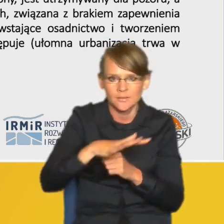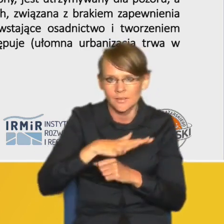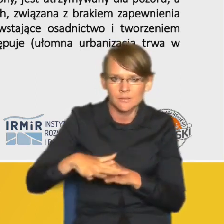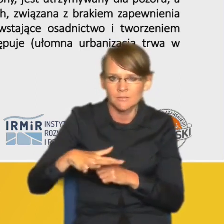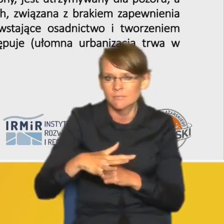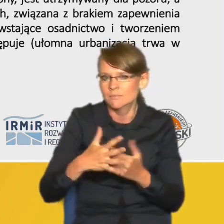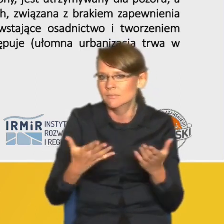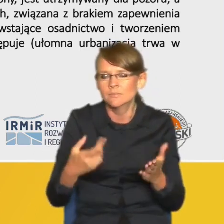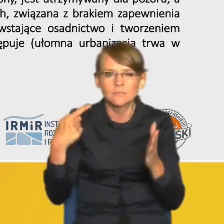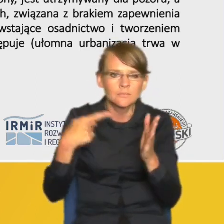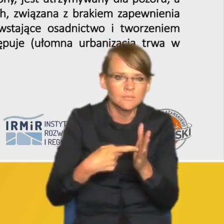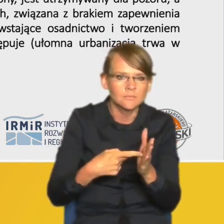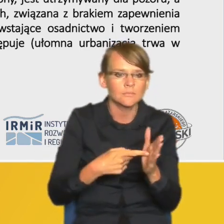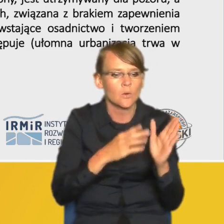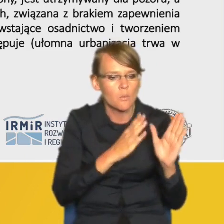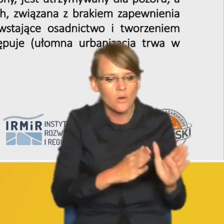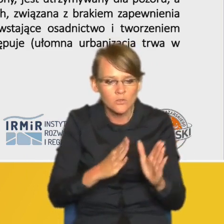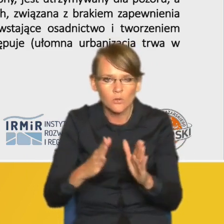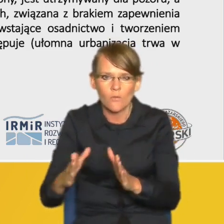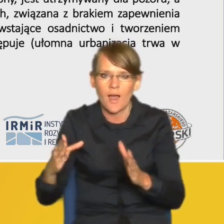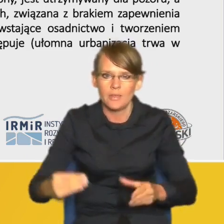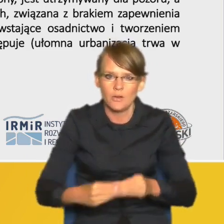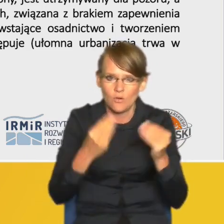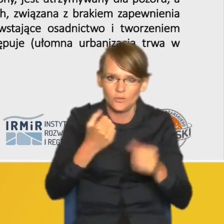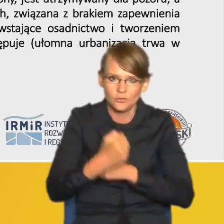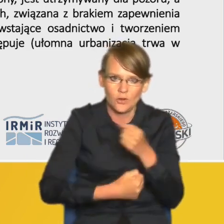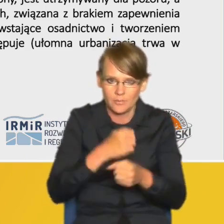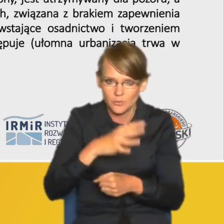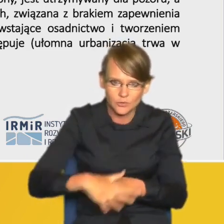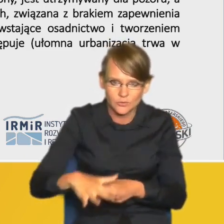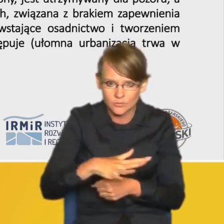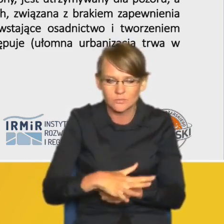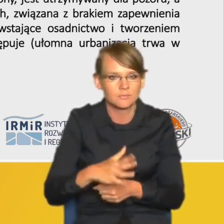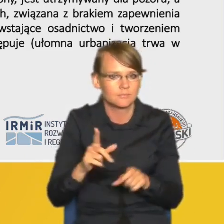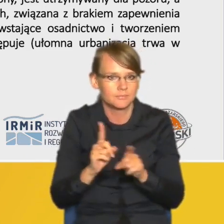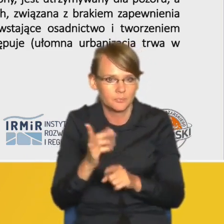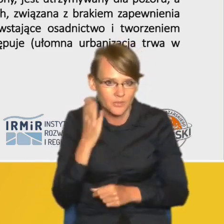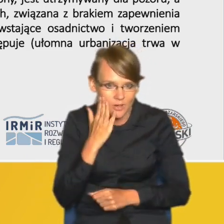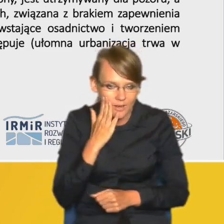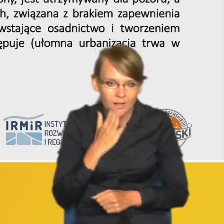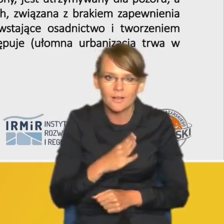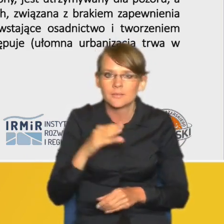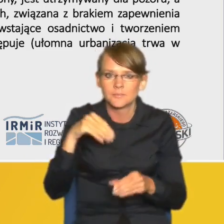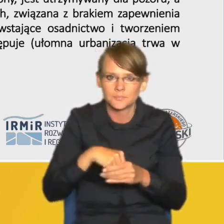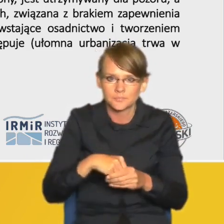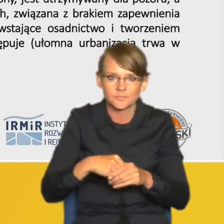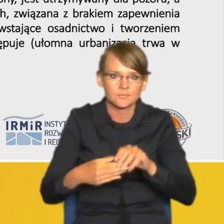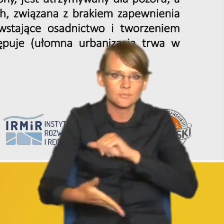jakiemuś uporządkowanemu rozwojowi działań przestrzennych i zamieszkiwaniu podstawowym takim